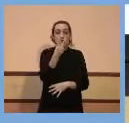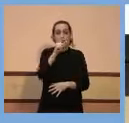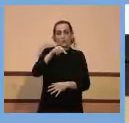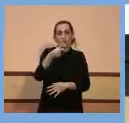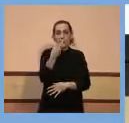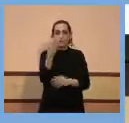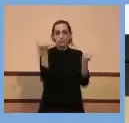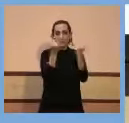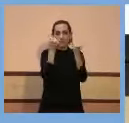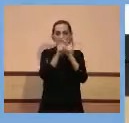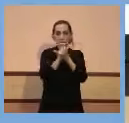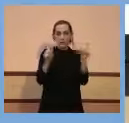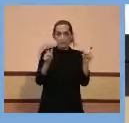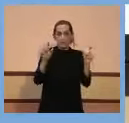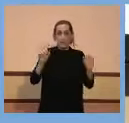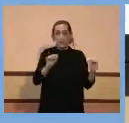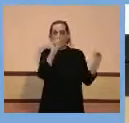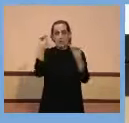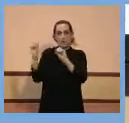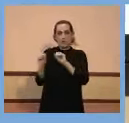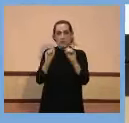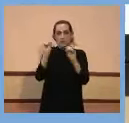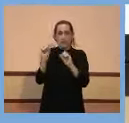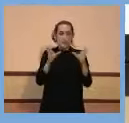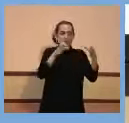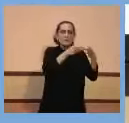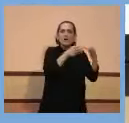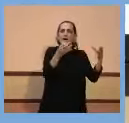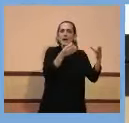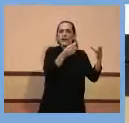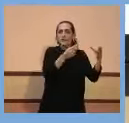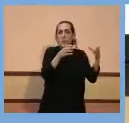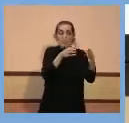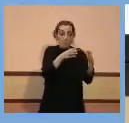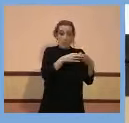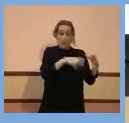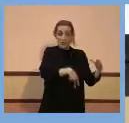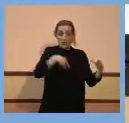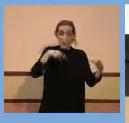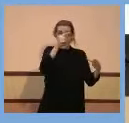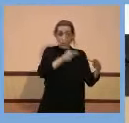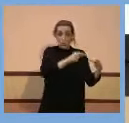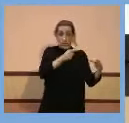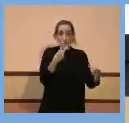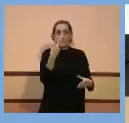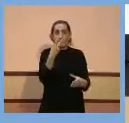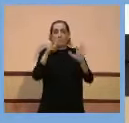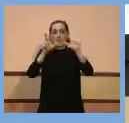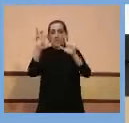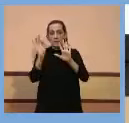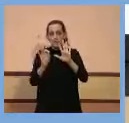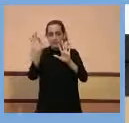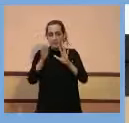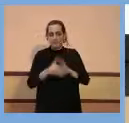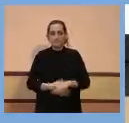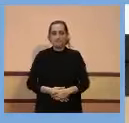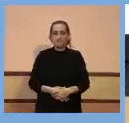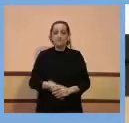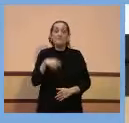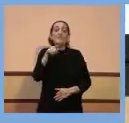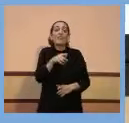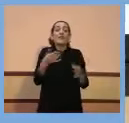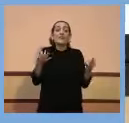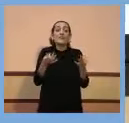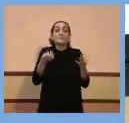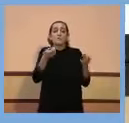protegides, que és un 28% de la població total a Catalunya. Això és una